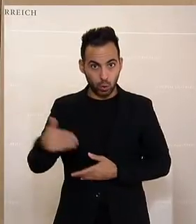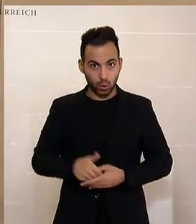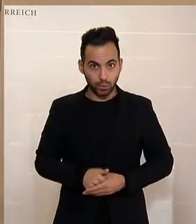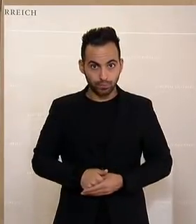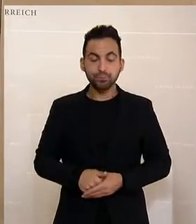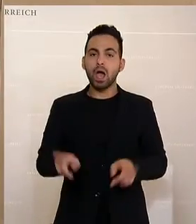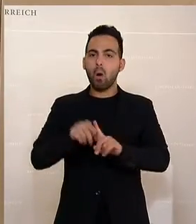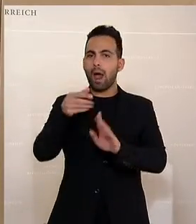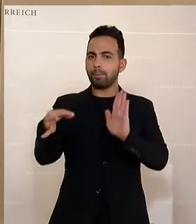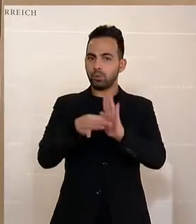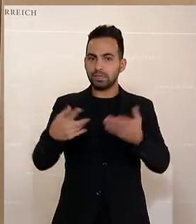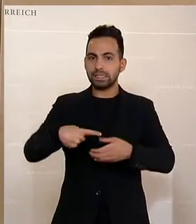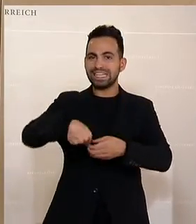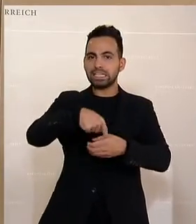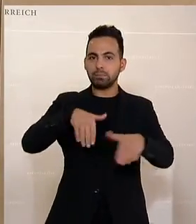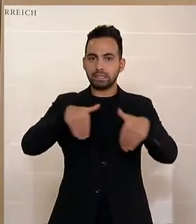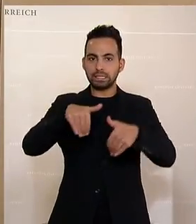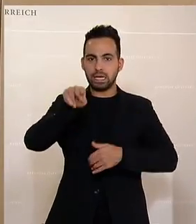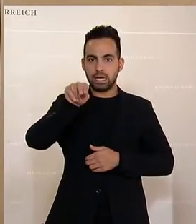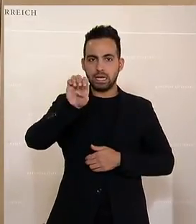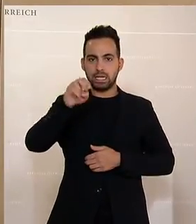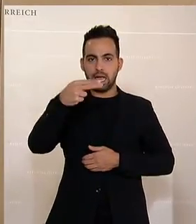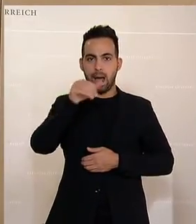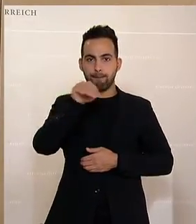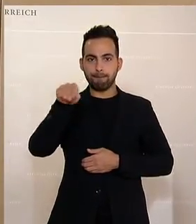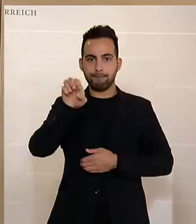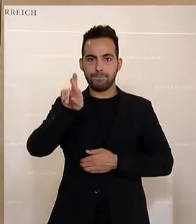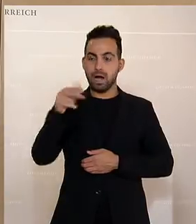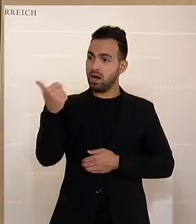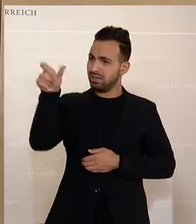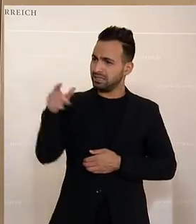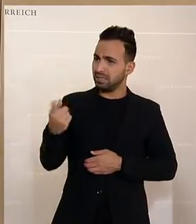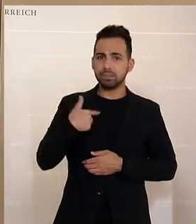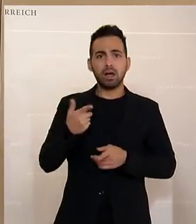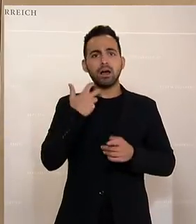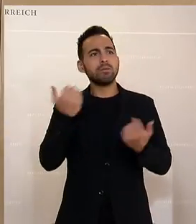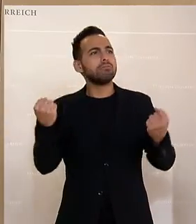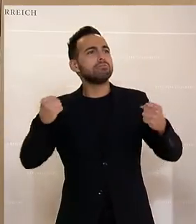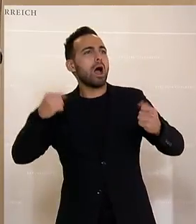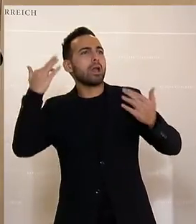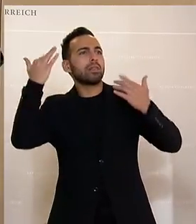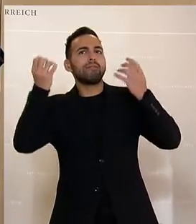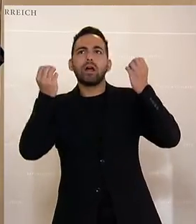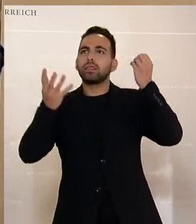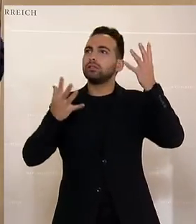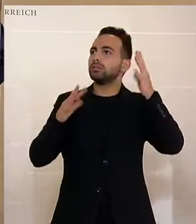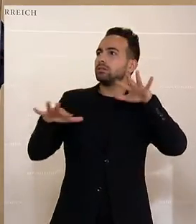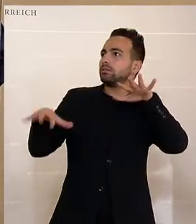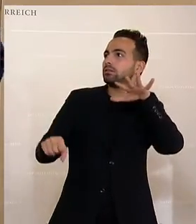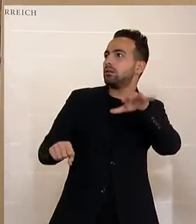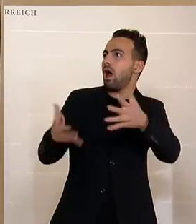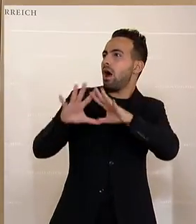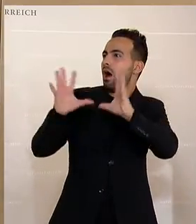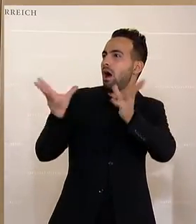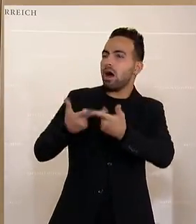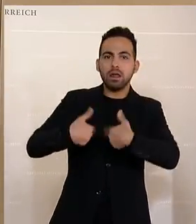besprechen muss, ist ein Innenminister Nehammer, der gerade wiederum in allen Machtfantasien darin schwelgt, dass er jetzt alle Landeskriminalämter